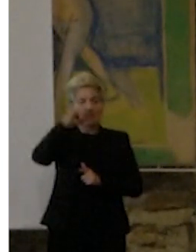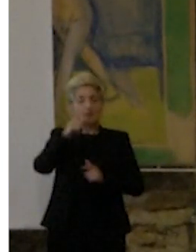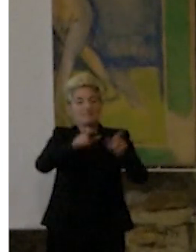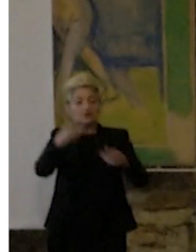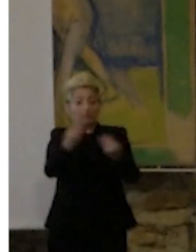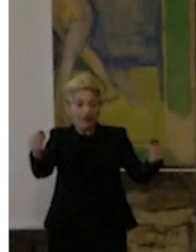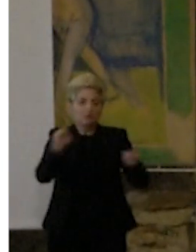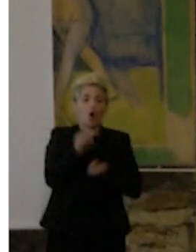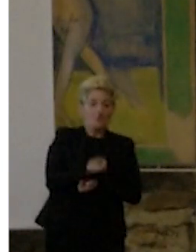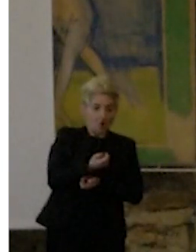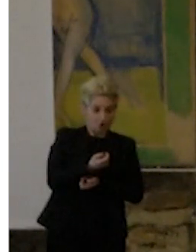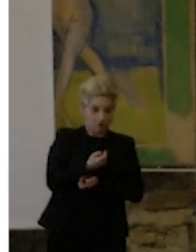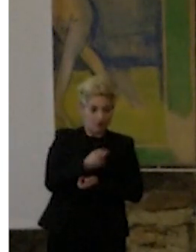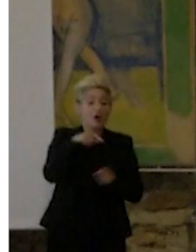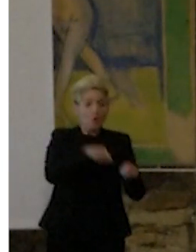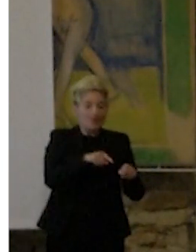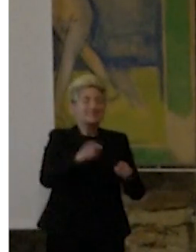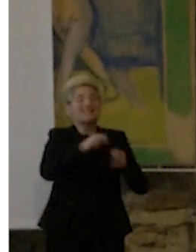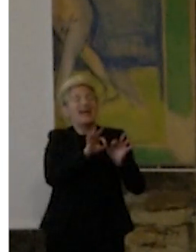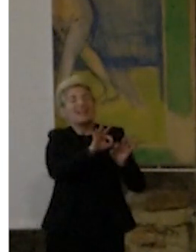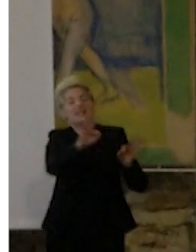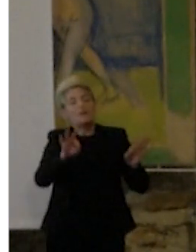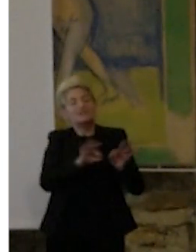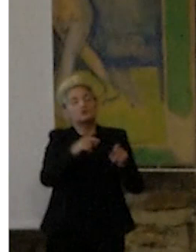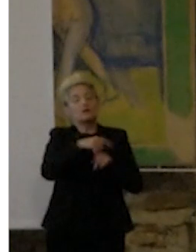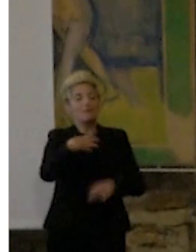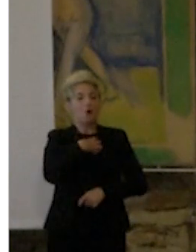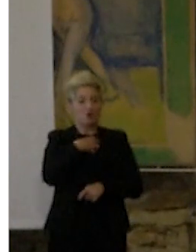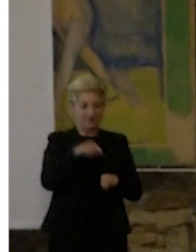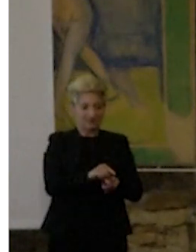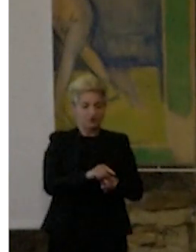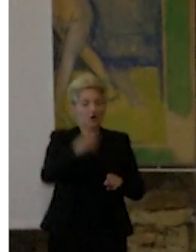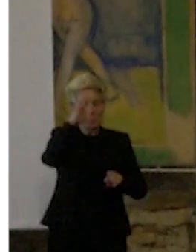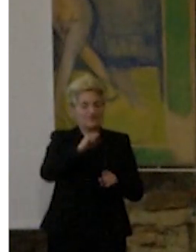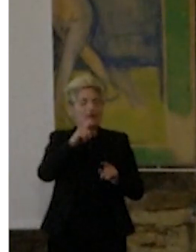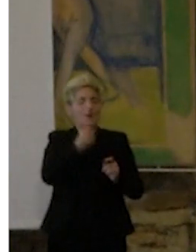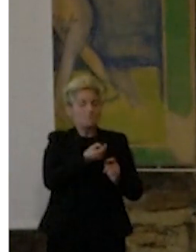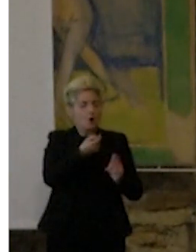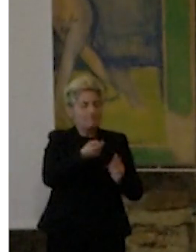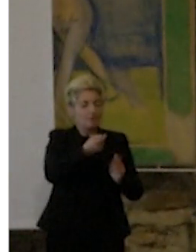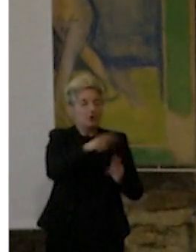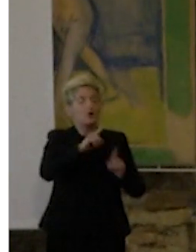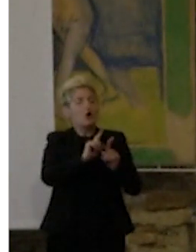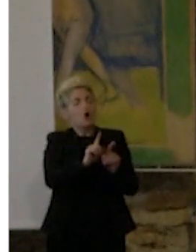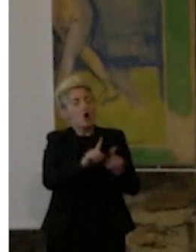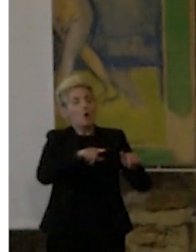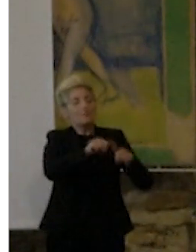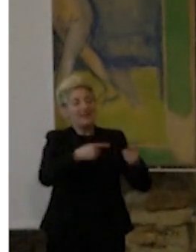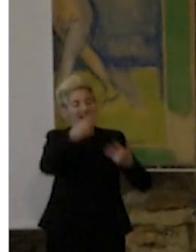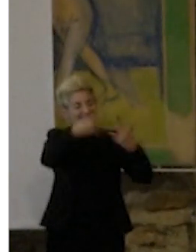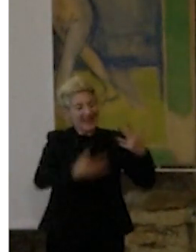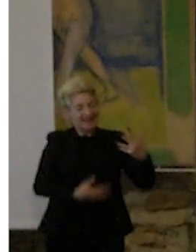questa, quella che nel tempo apprendo, una cosa piccola, una cosa grande, il direttamente proporzionale, l'inversamento è proporzionale, la